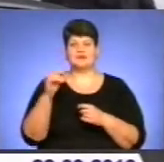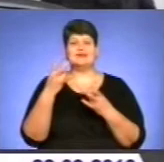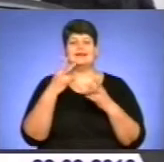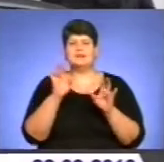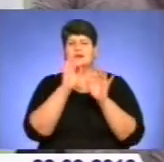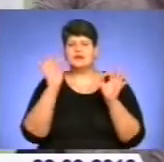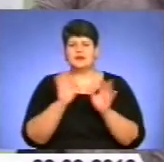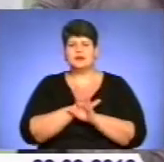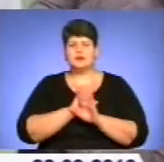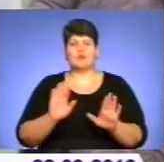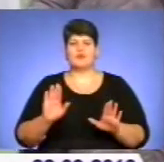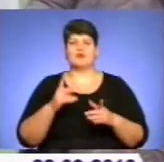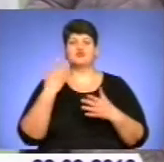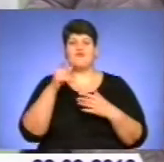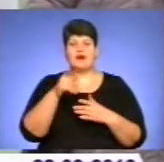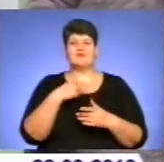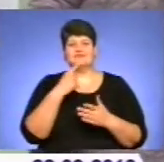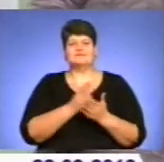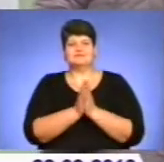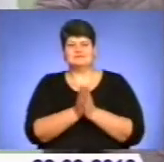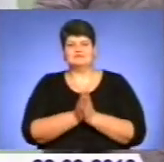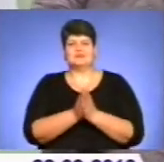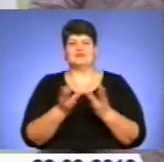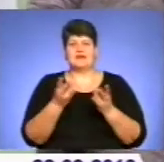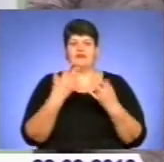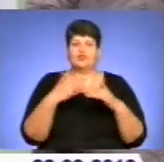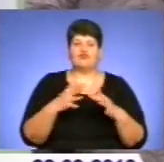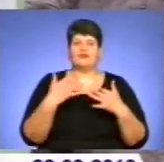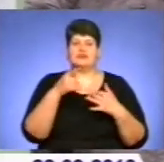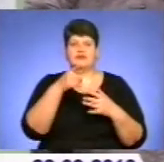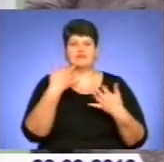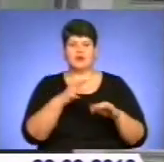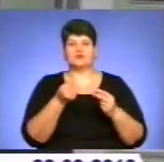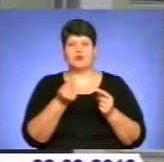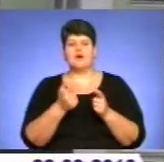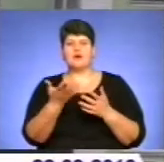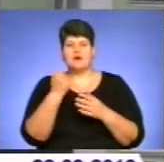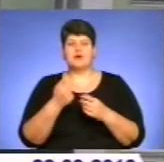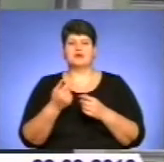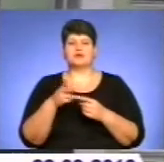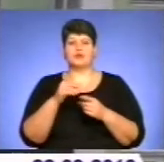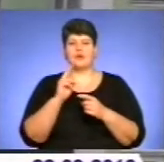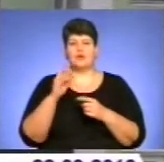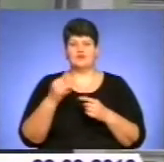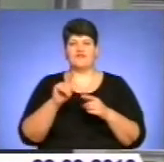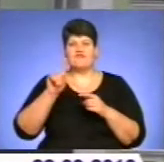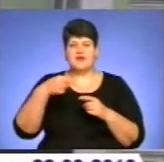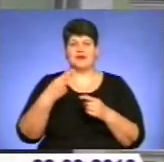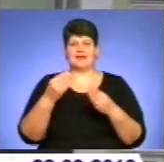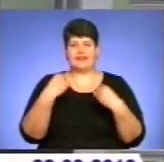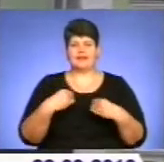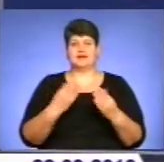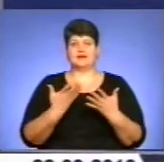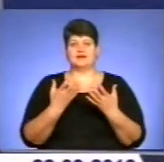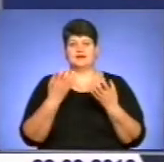варто нікому. Якщо вас переконують у ризику втратити кошти, чи інформують про будь-які інші банківські операції та вимагають надати якісь